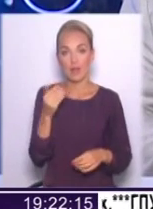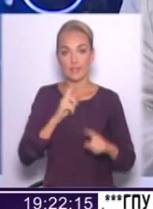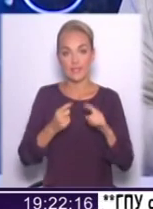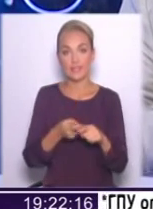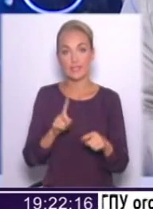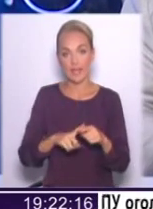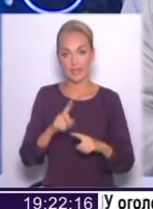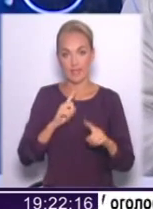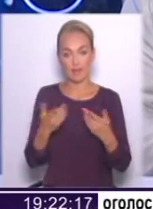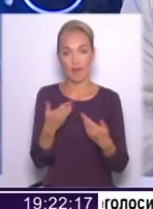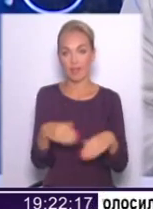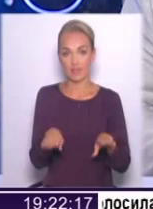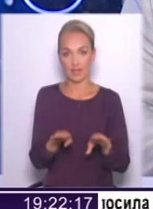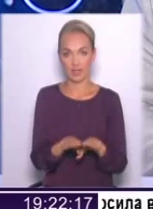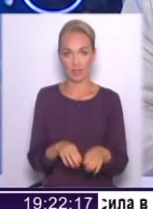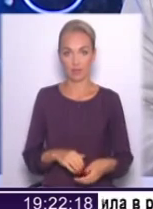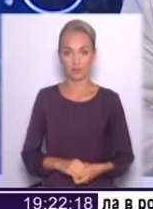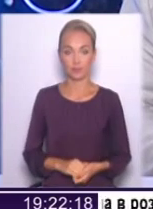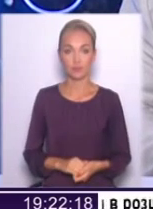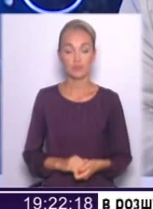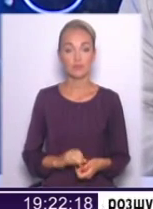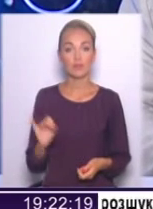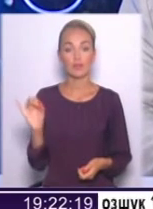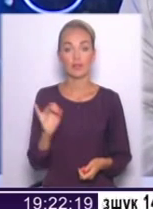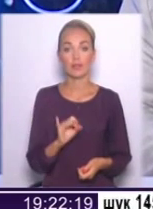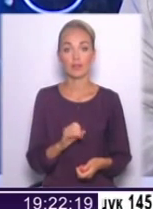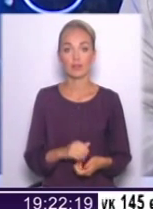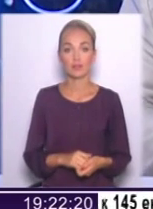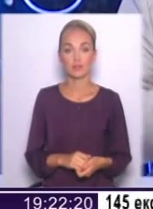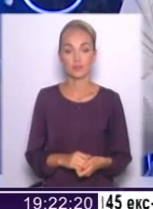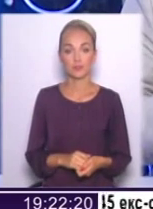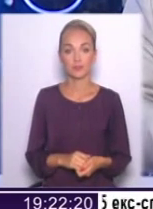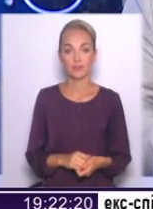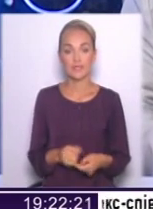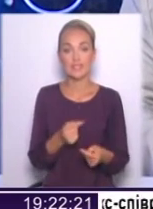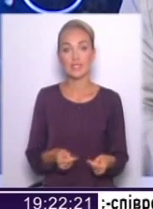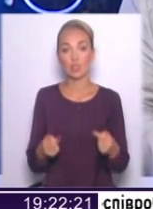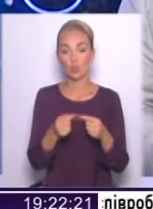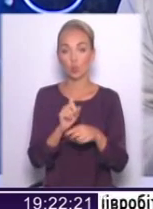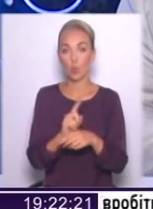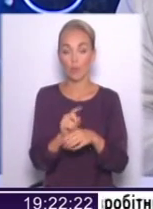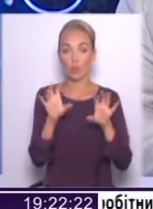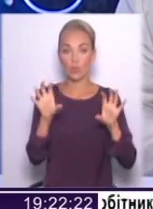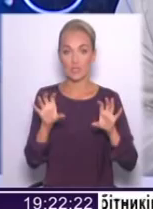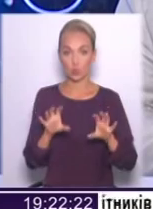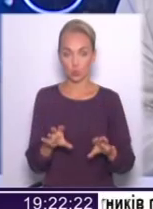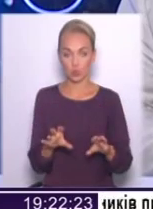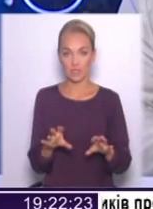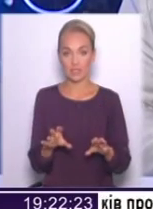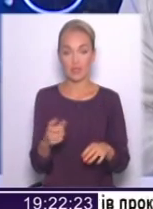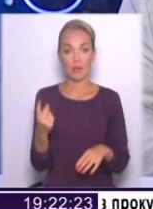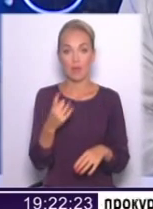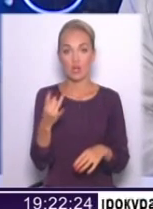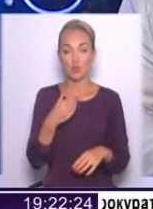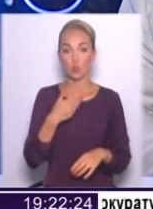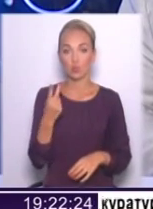сесії, яка ще не закрита. І згідно з нормами Конституції, тобто, перший